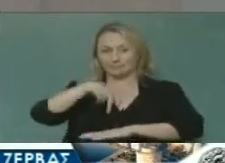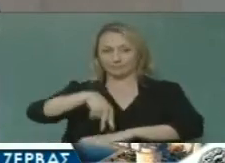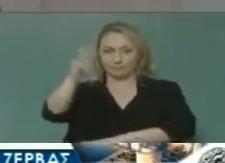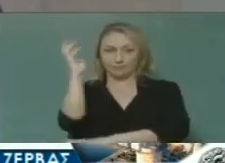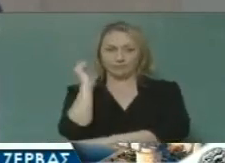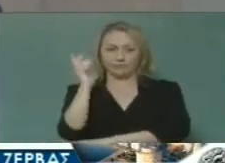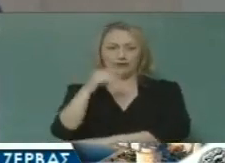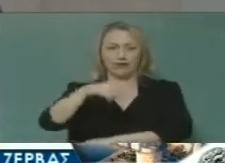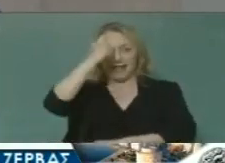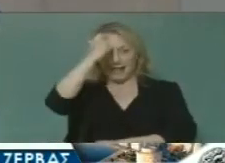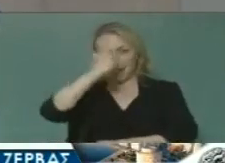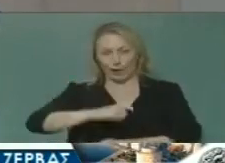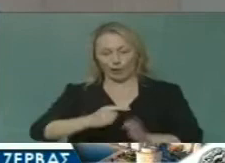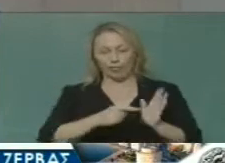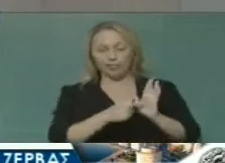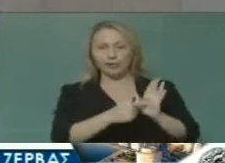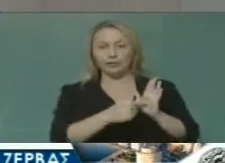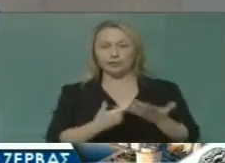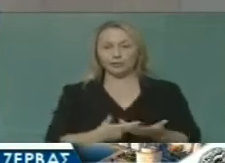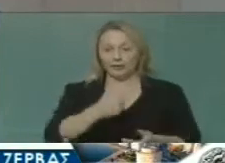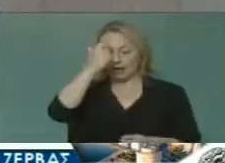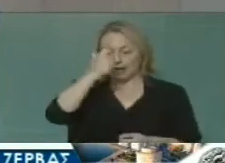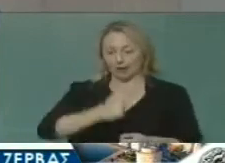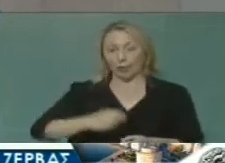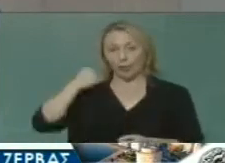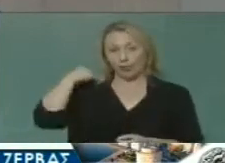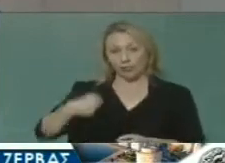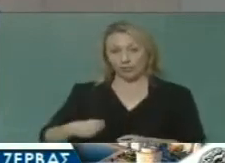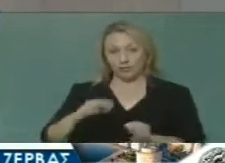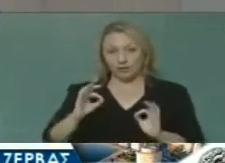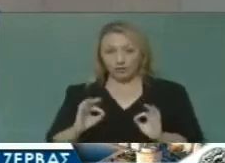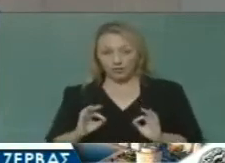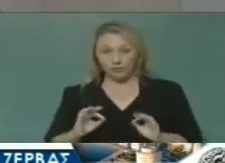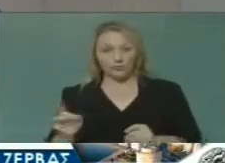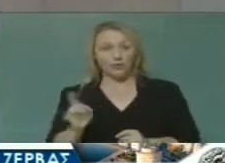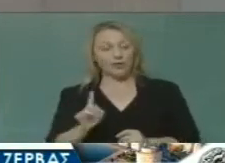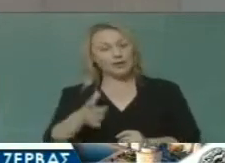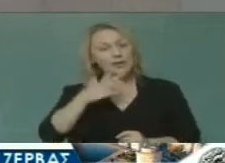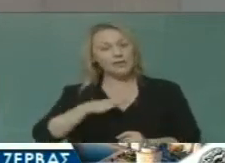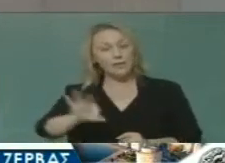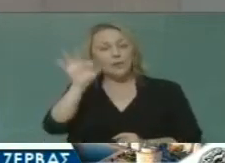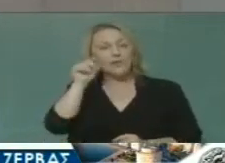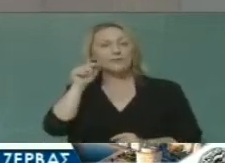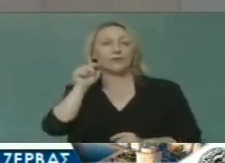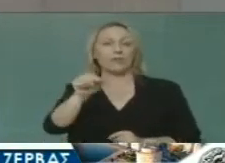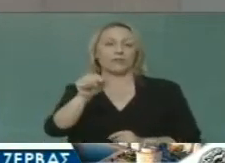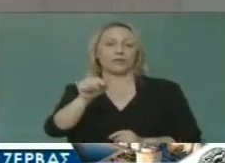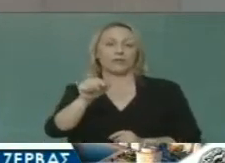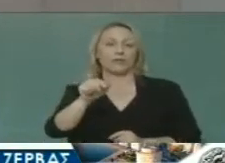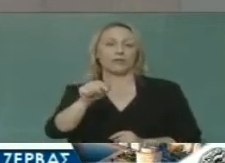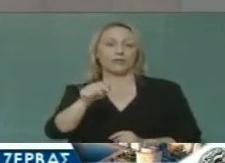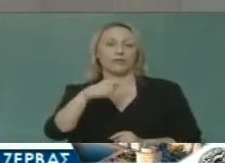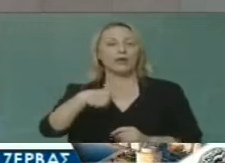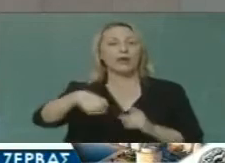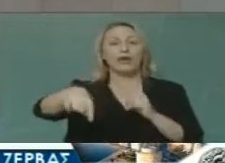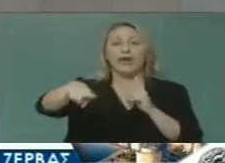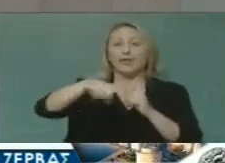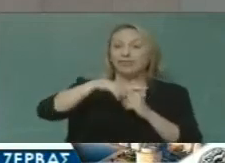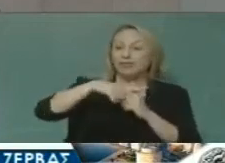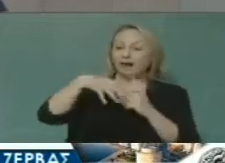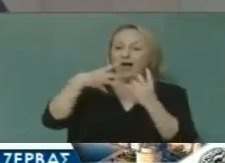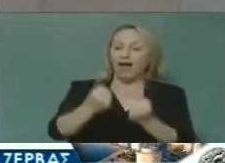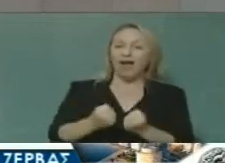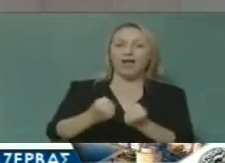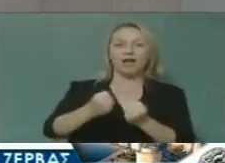προβάλλομαι εγώ ως δήμαρχος της πόλης όσο να προβάλλεται η ίδια η πόλη για όλα τα θετικά που κάνει